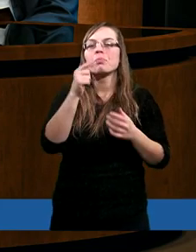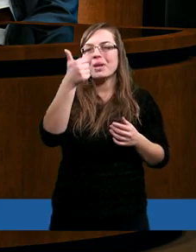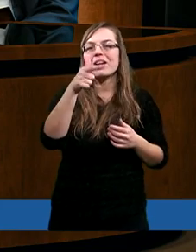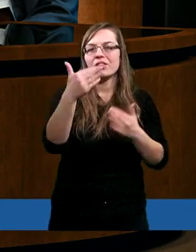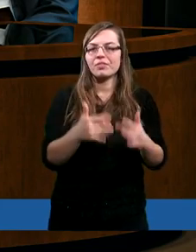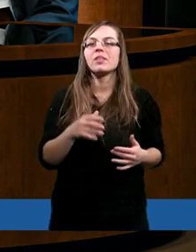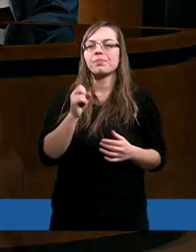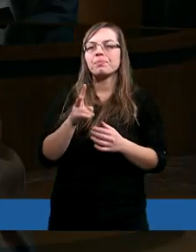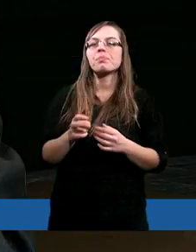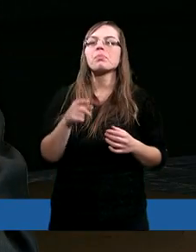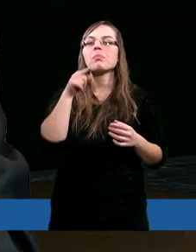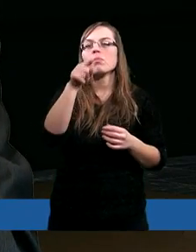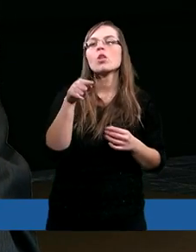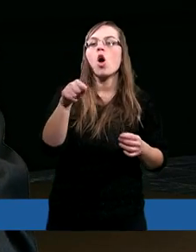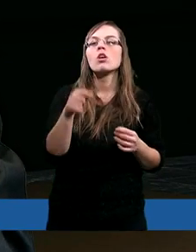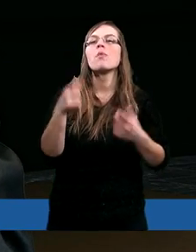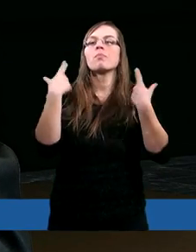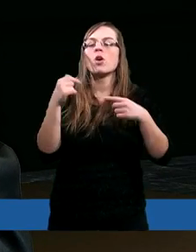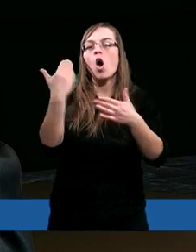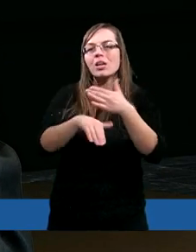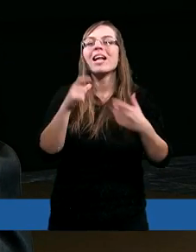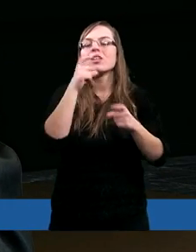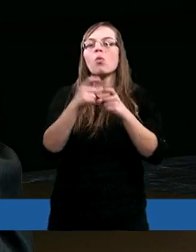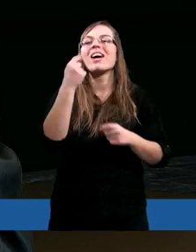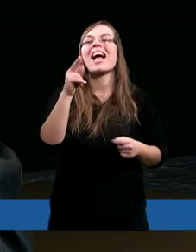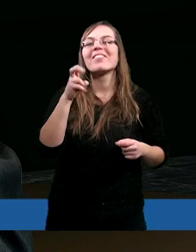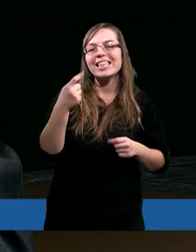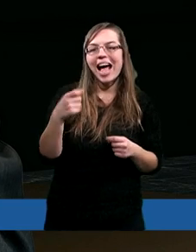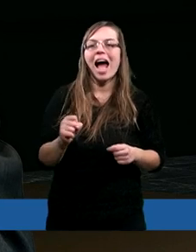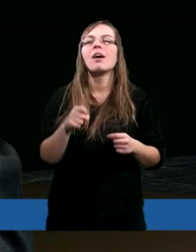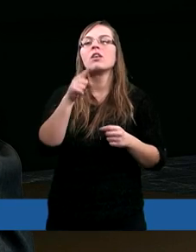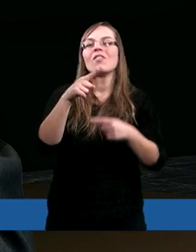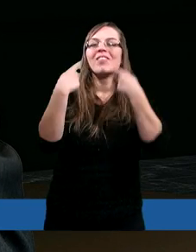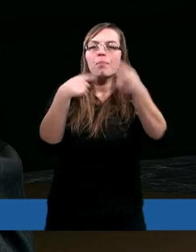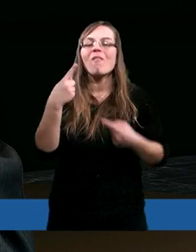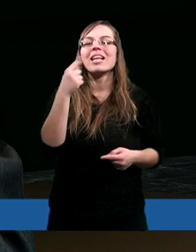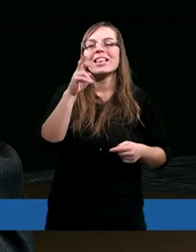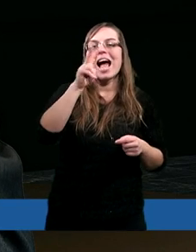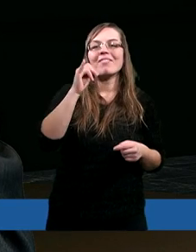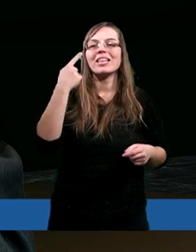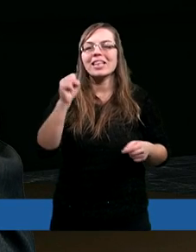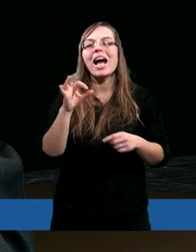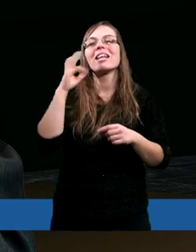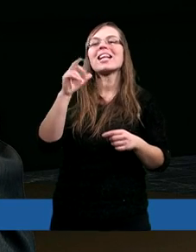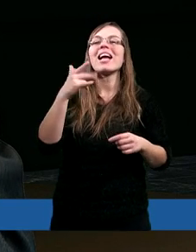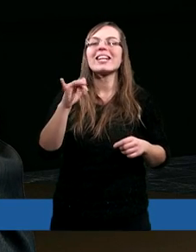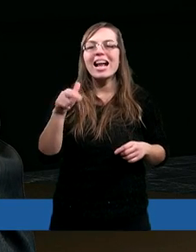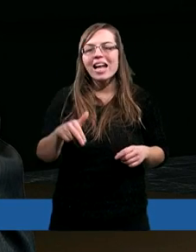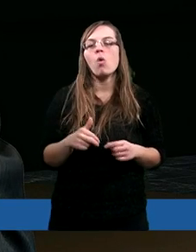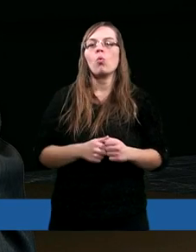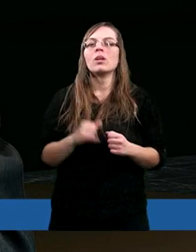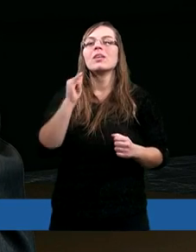teksty. To są ostatnie słowa Dawida. Wypowiedź Dawida syna Isajego.